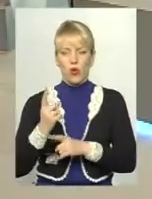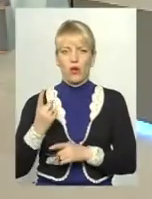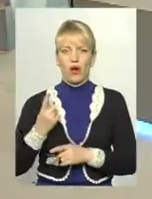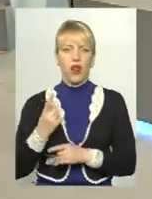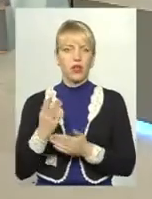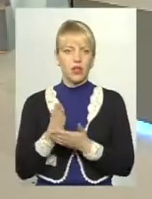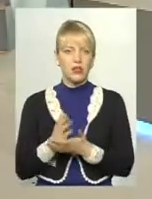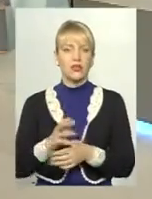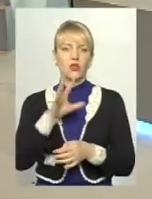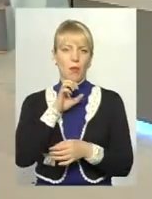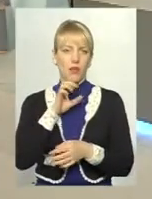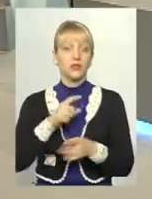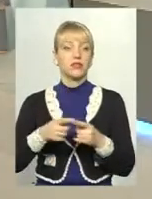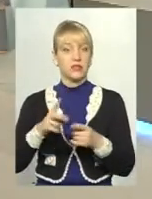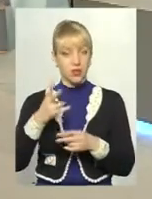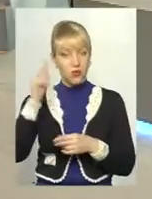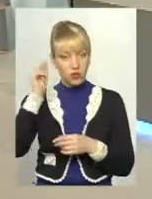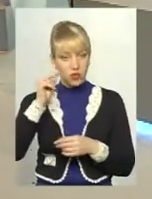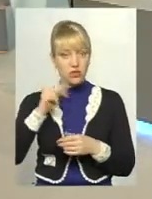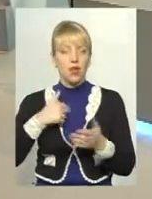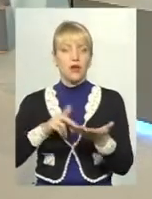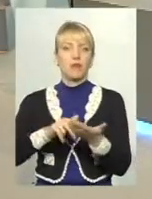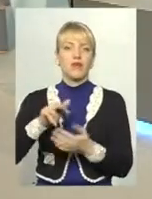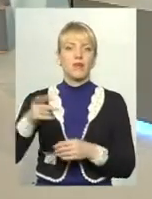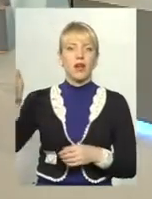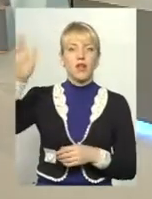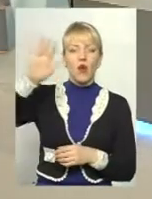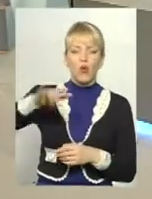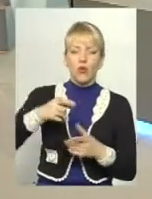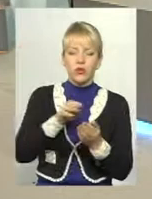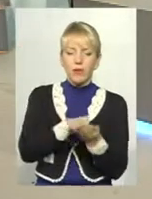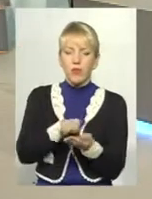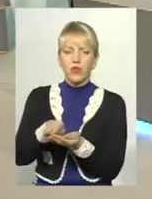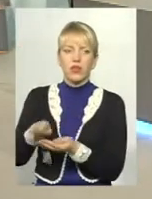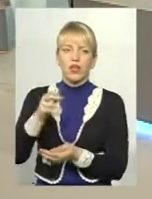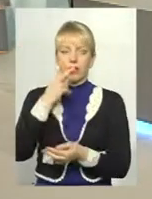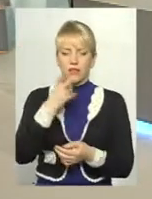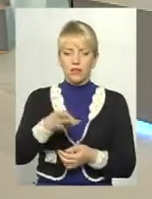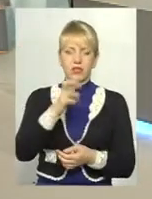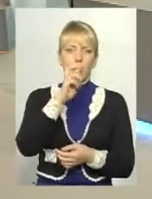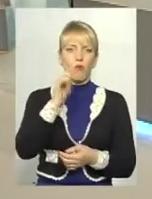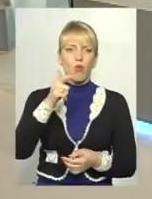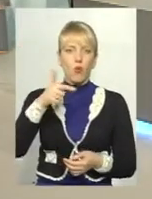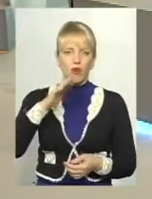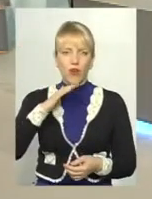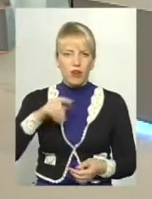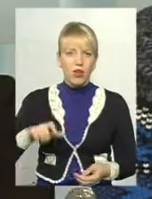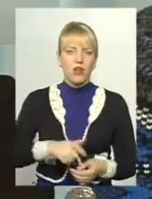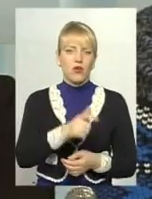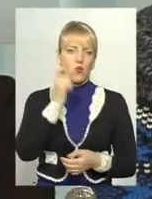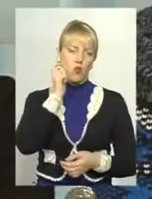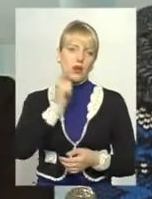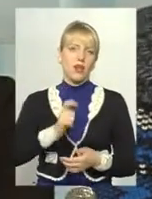території, окремо, от це треба вчитися, і піднімаєшся на цю гору, де ці поховання, і перед тобою Бог, Україна, Поділля, і та дійсно тоді,